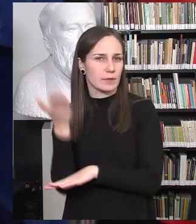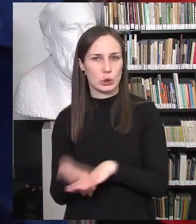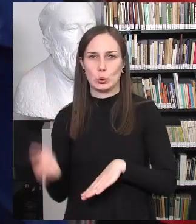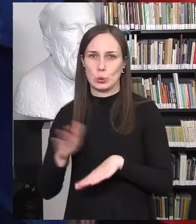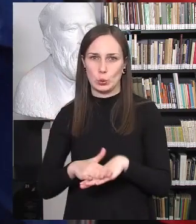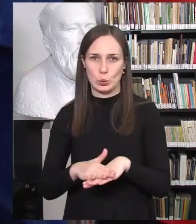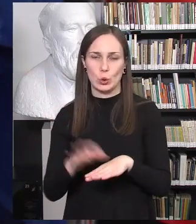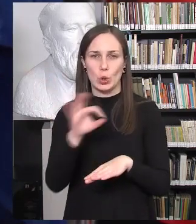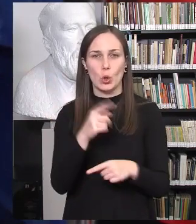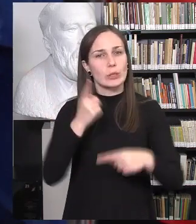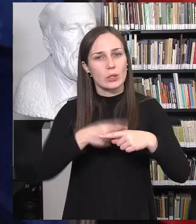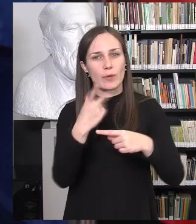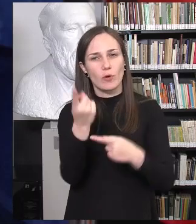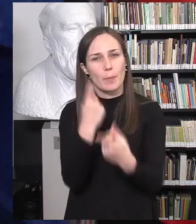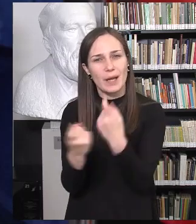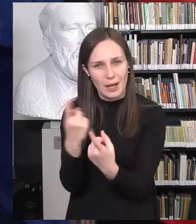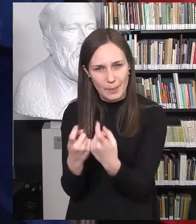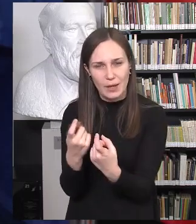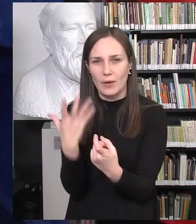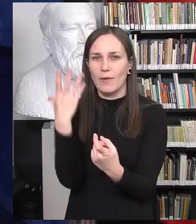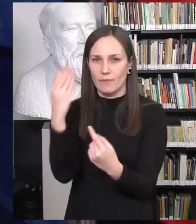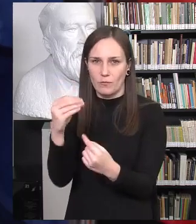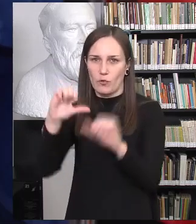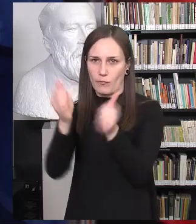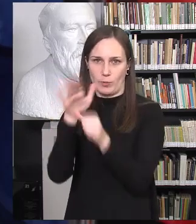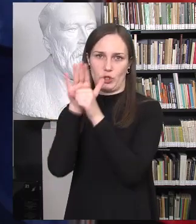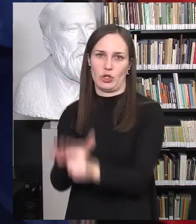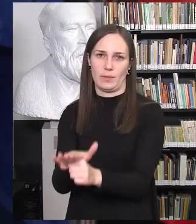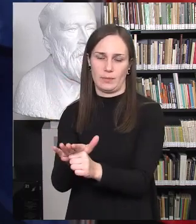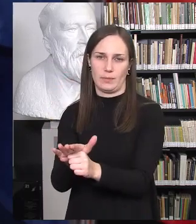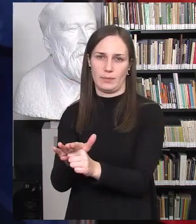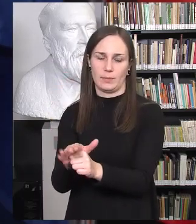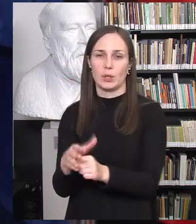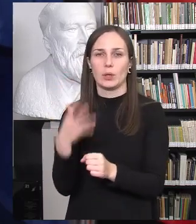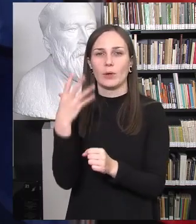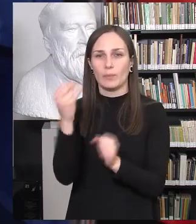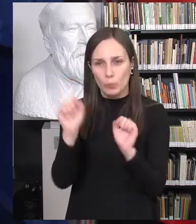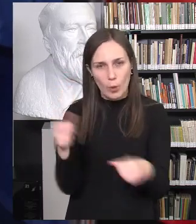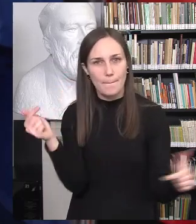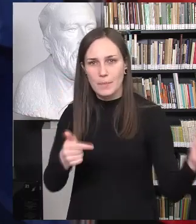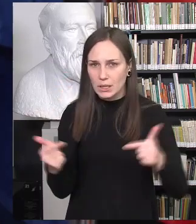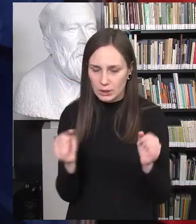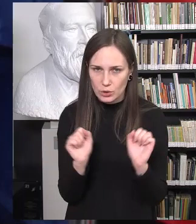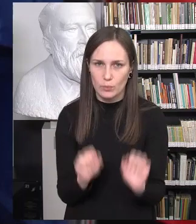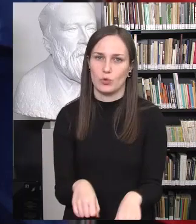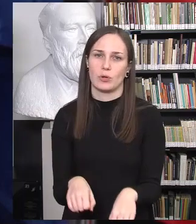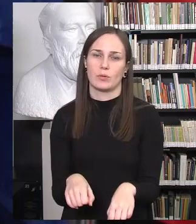Seksualinis priekabėvimas yra viena iš žemėnimo formų, tai yra viena, gali būti viena iš patyčių formų,